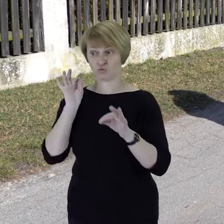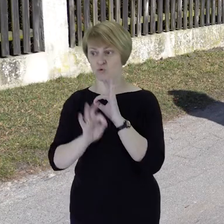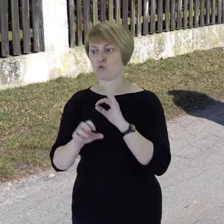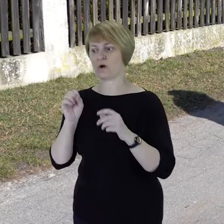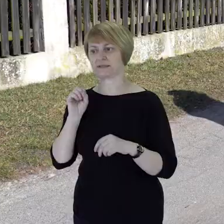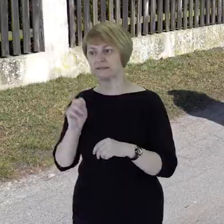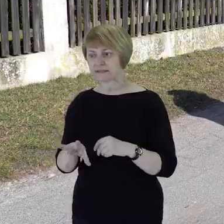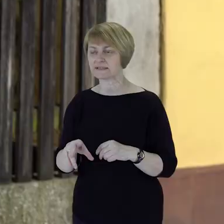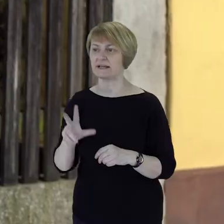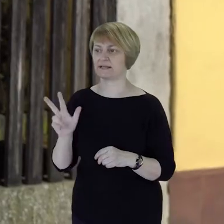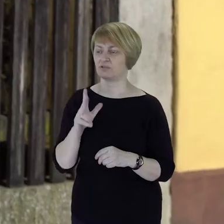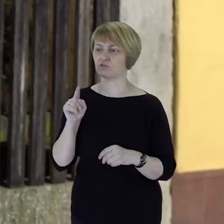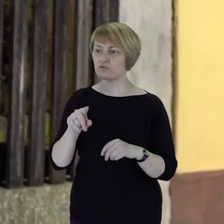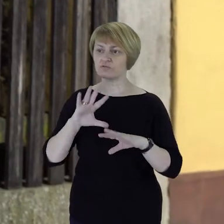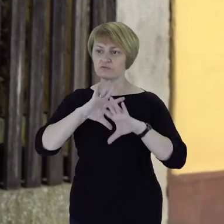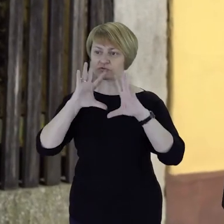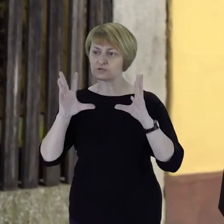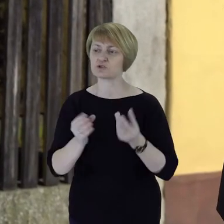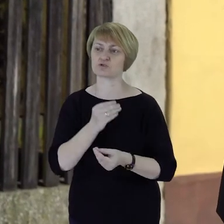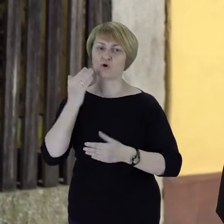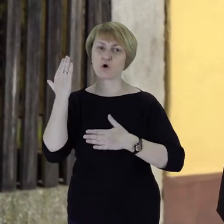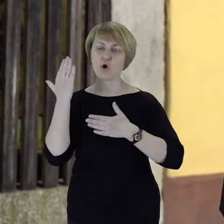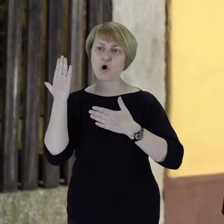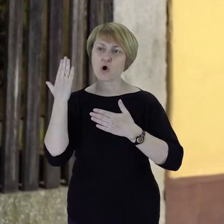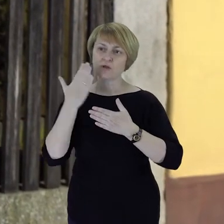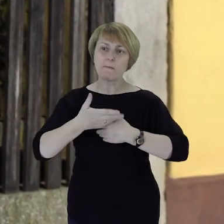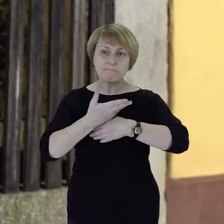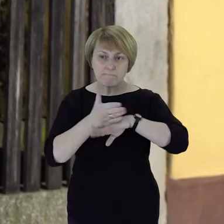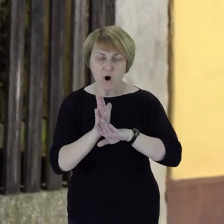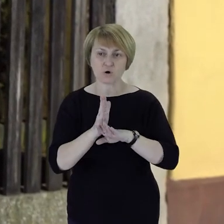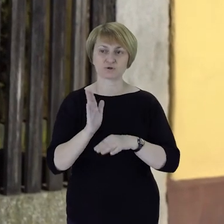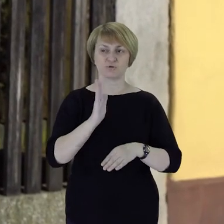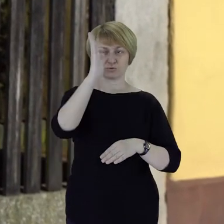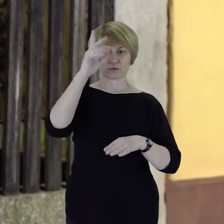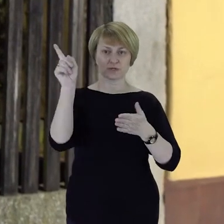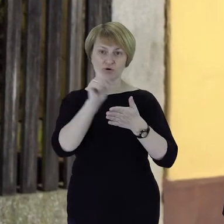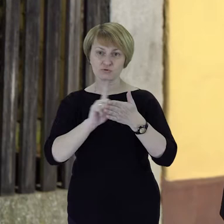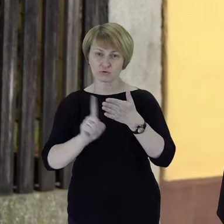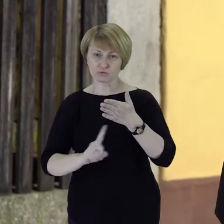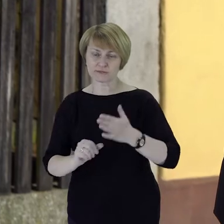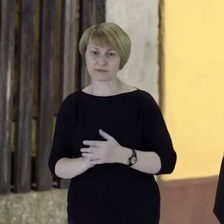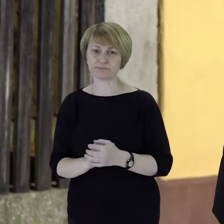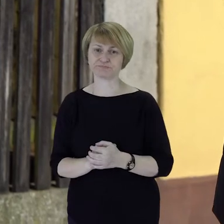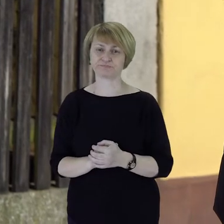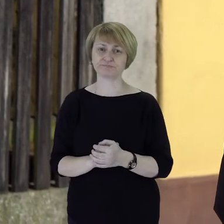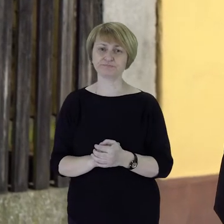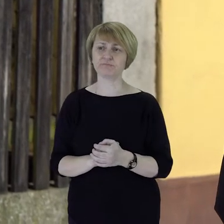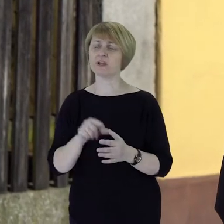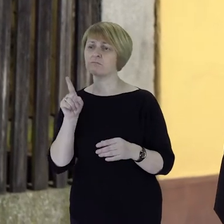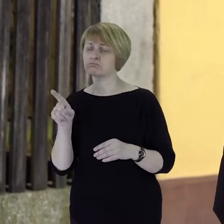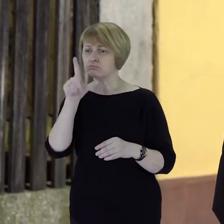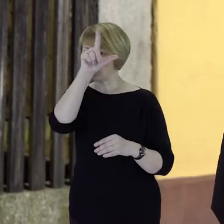w końcu kończy ostatecznym podziałem Górnego Śląska, to ta